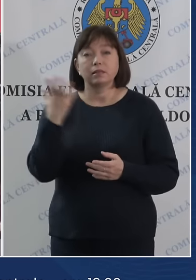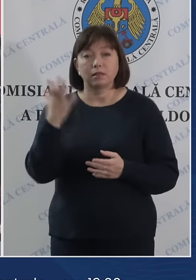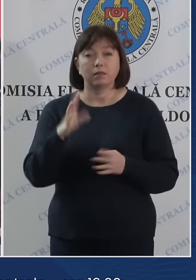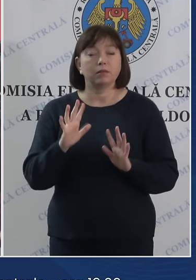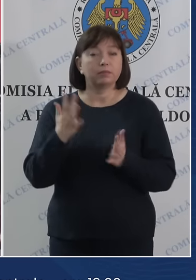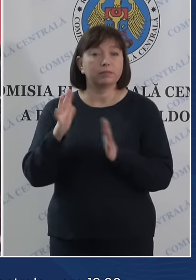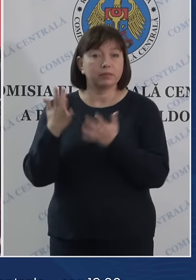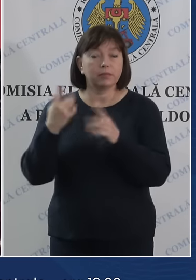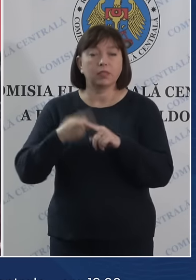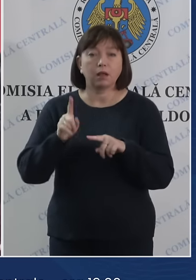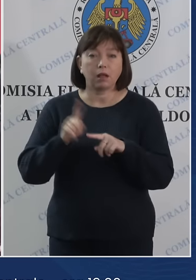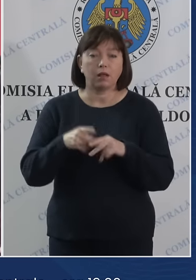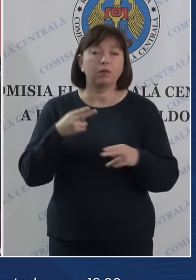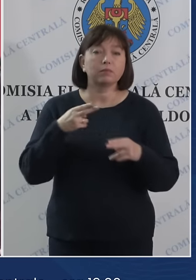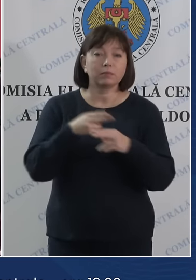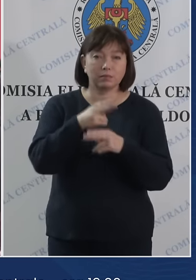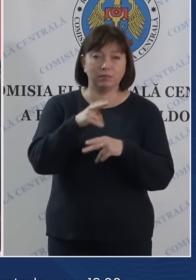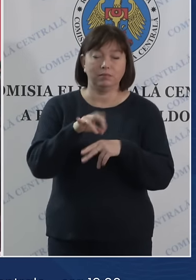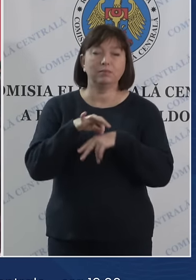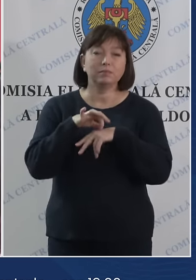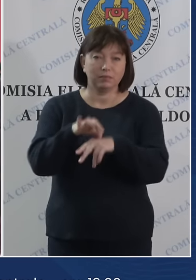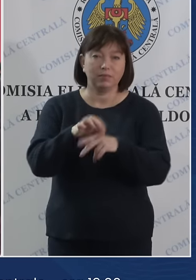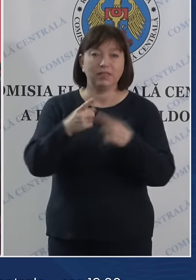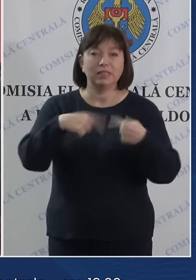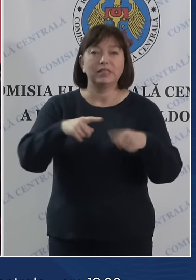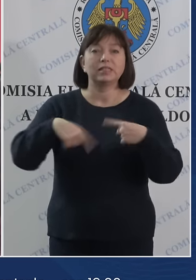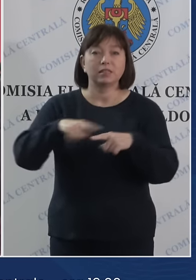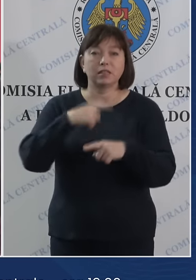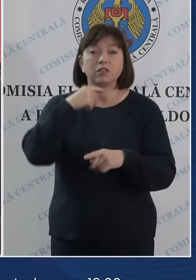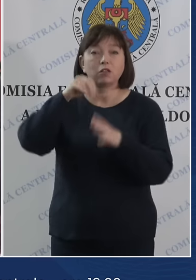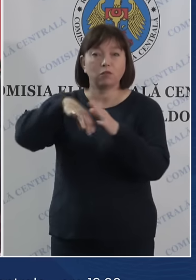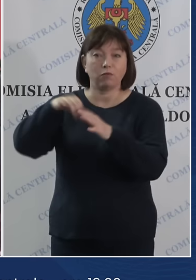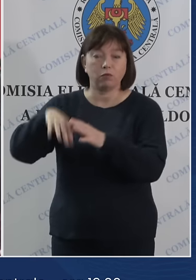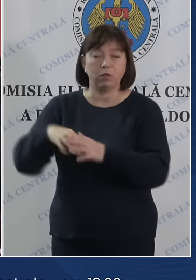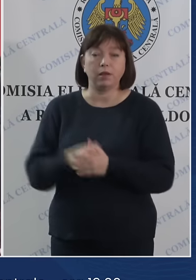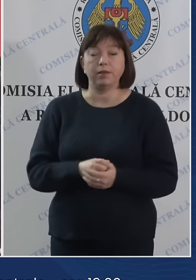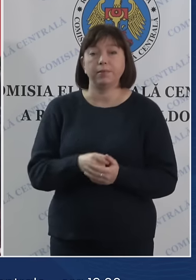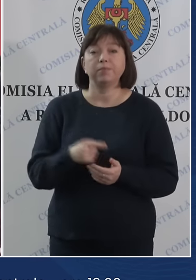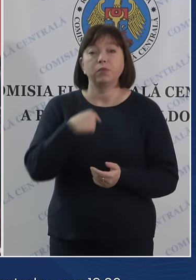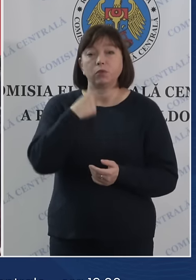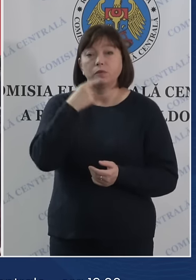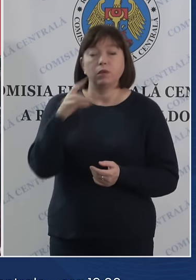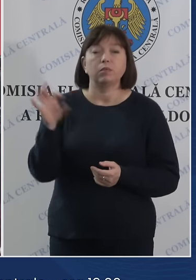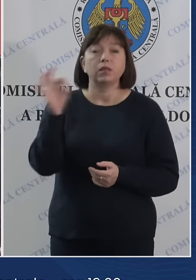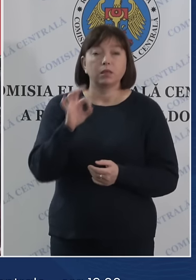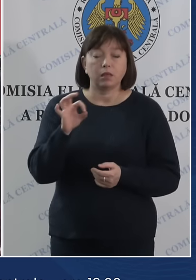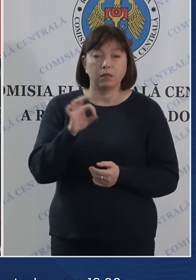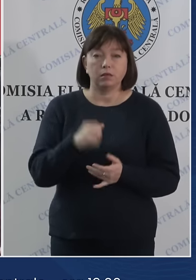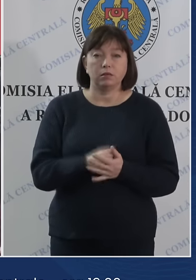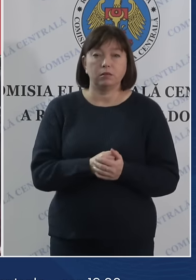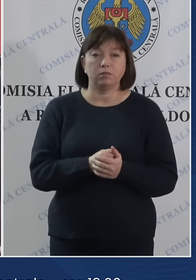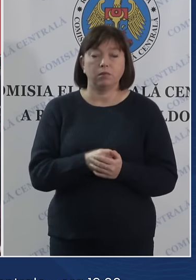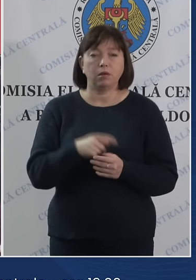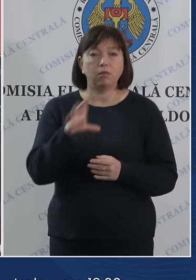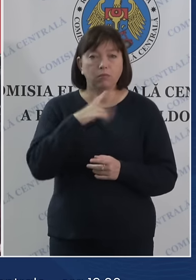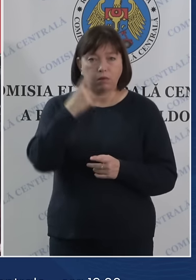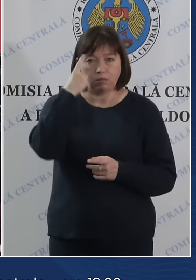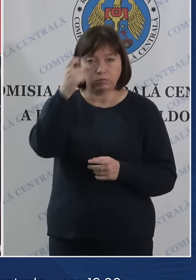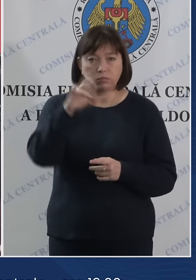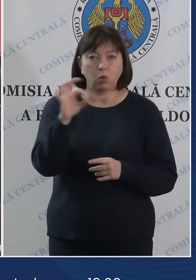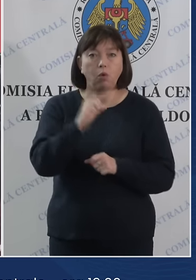au periclitat activitatea unor secții de votare. Ne referim la alertele cu bombă,